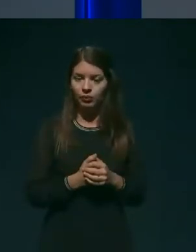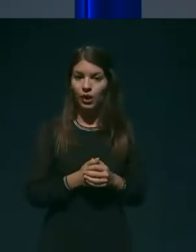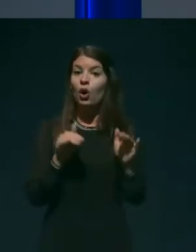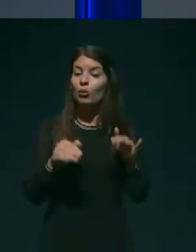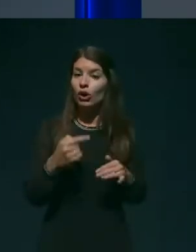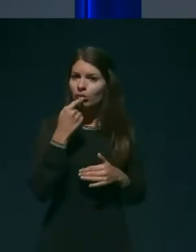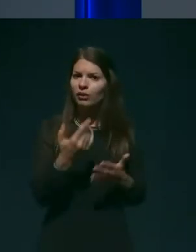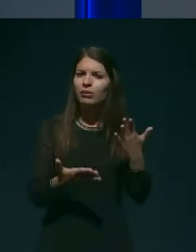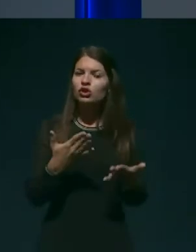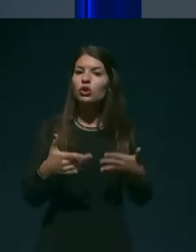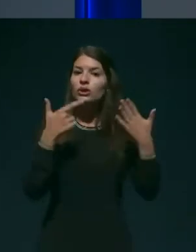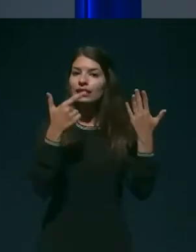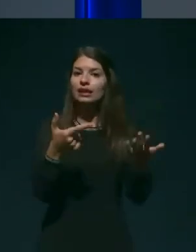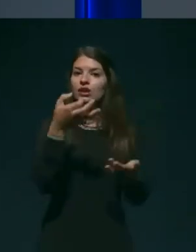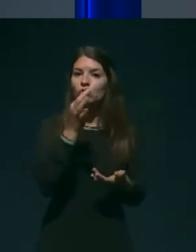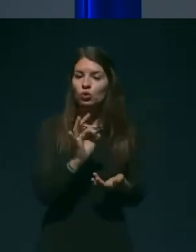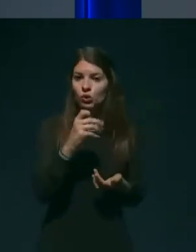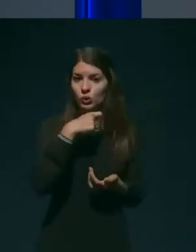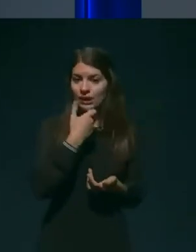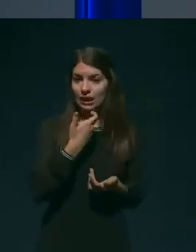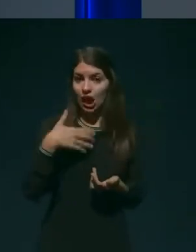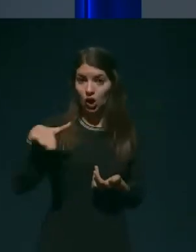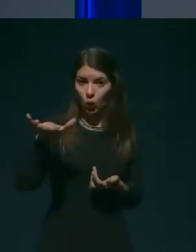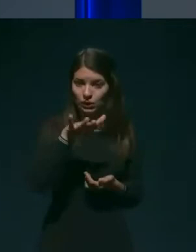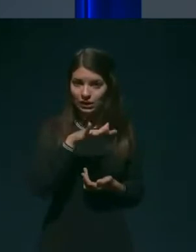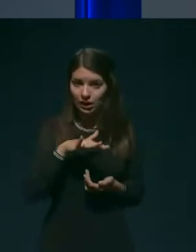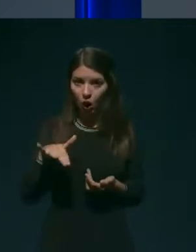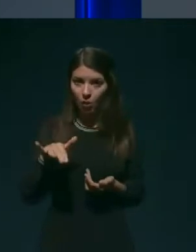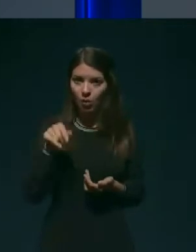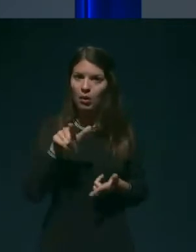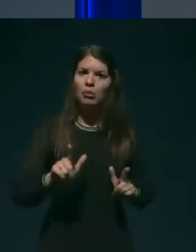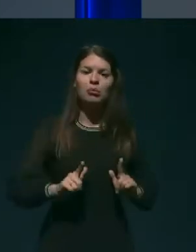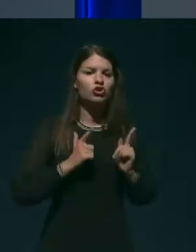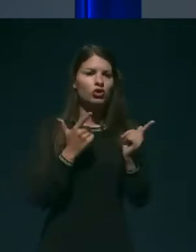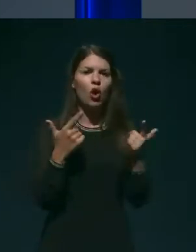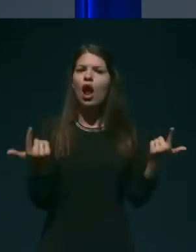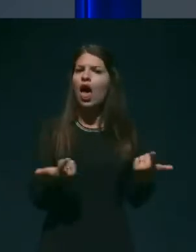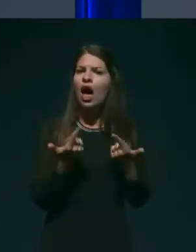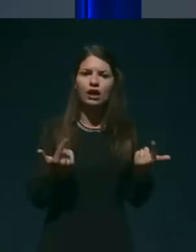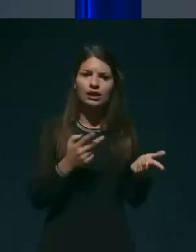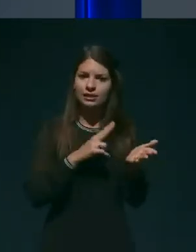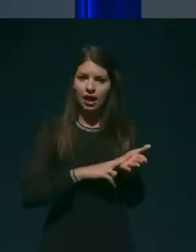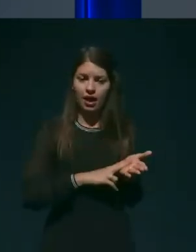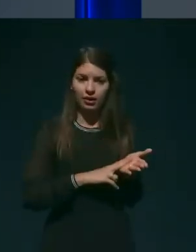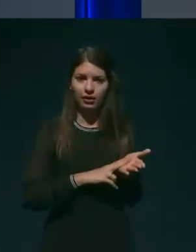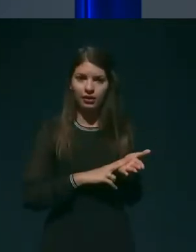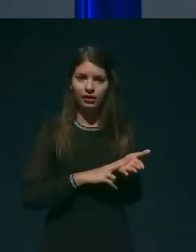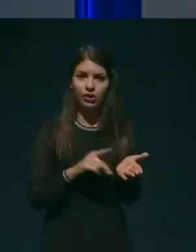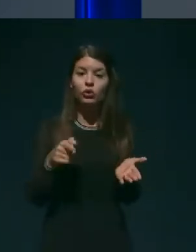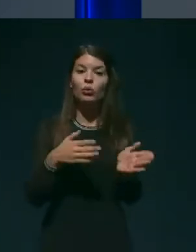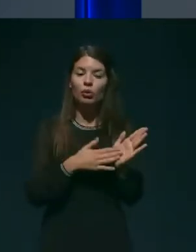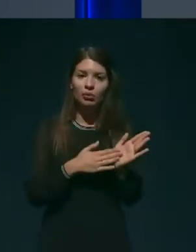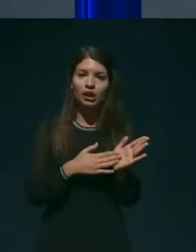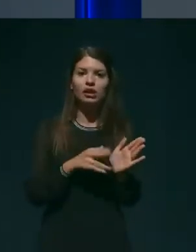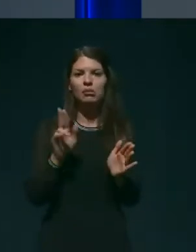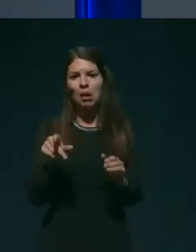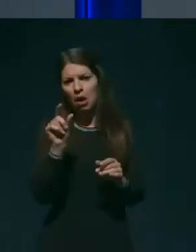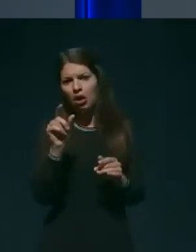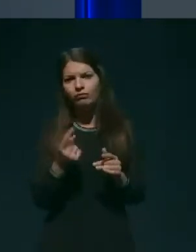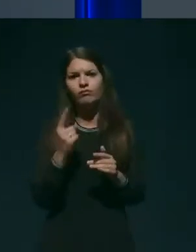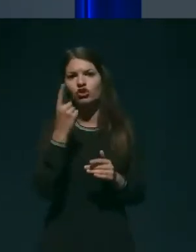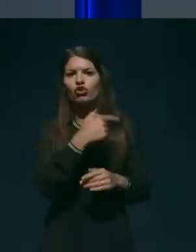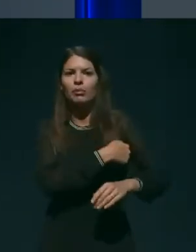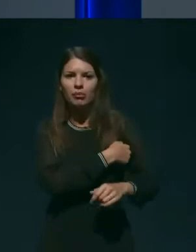starostnikov preboleva okužbo Covid za lako klinično sliko, da bodi si ima prehodno poviščno temperaturo nekaj dni,